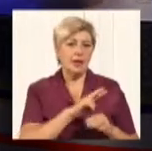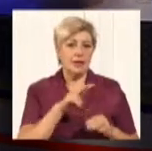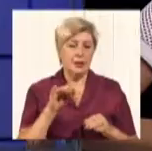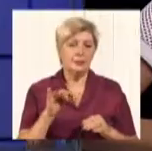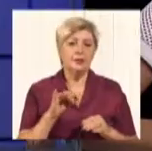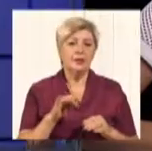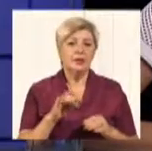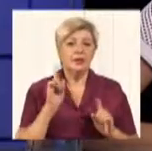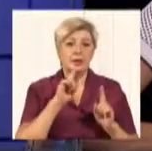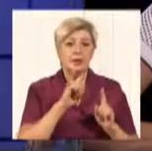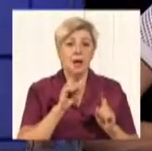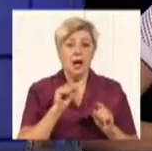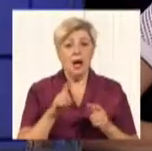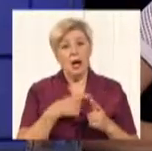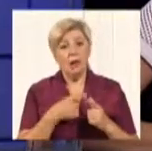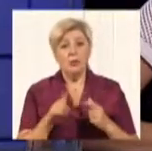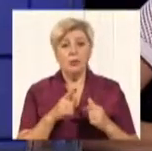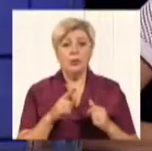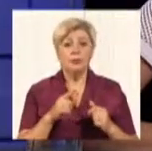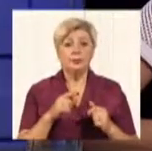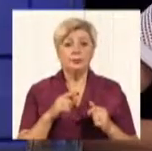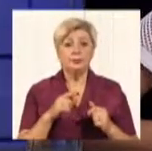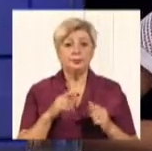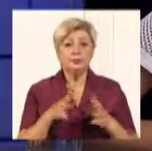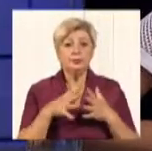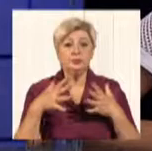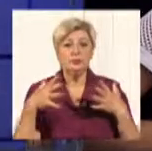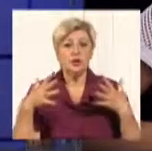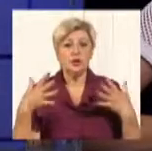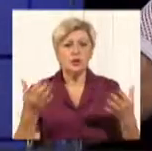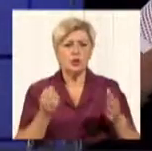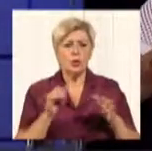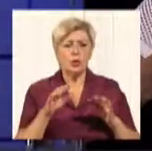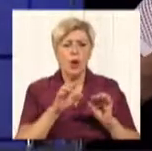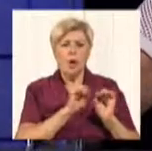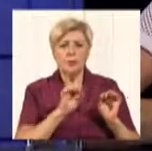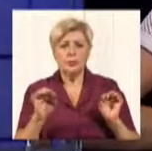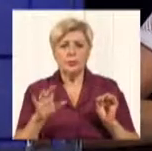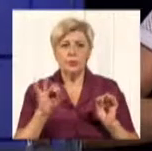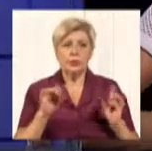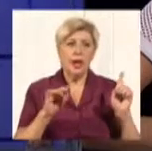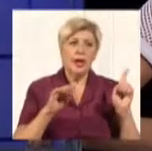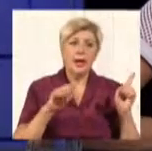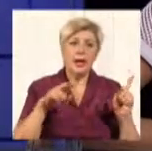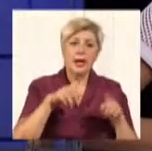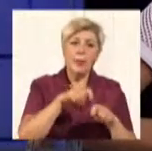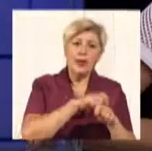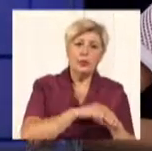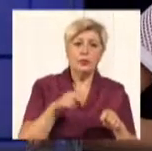Тому ті, які... Або так звані широкосмогові антени, які ловлять і метрові, і дециметрові